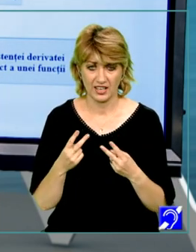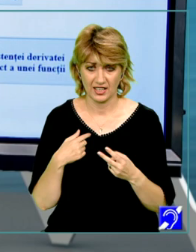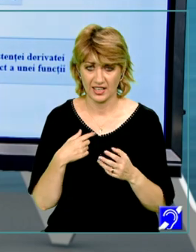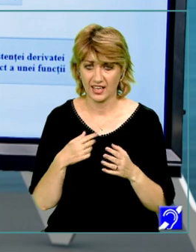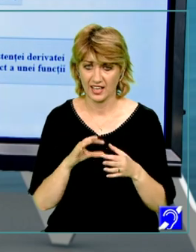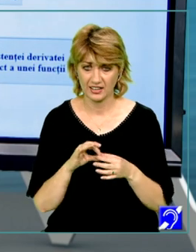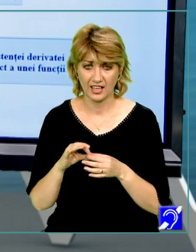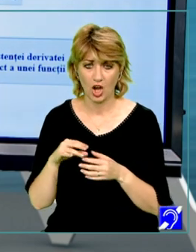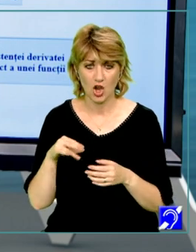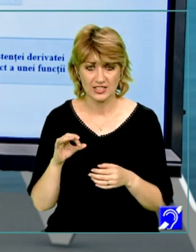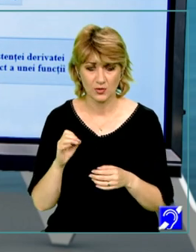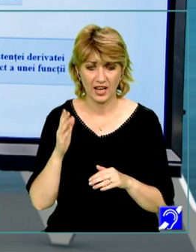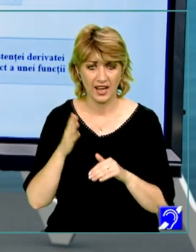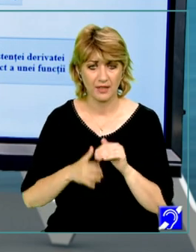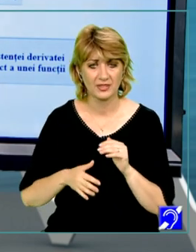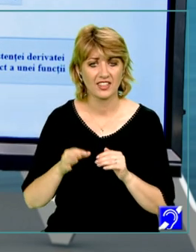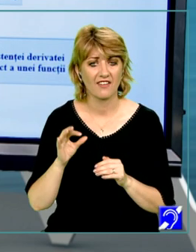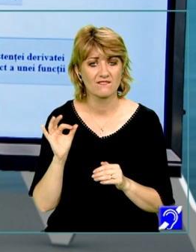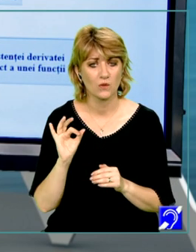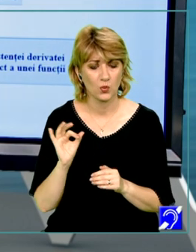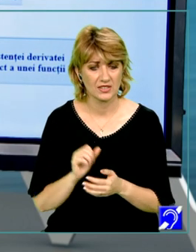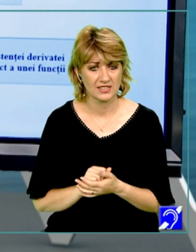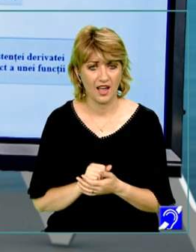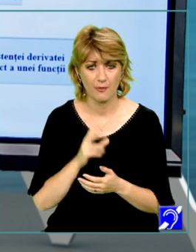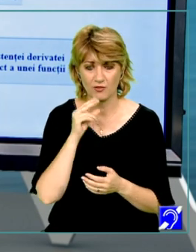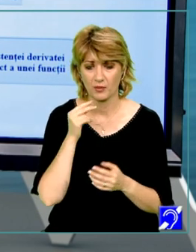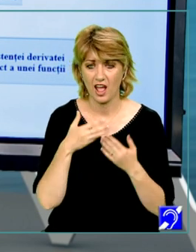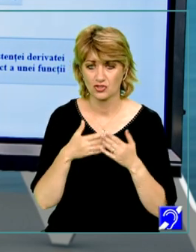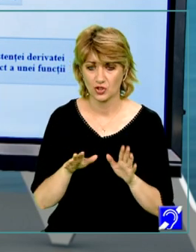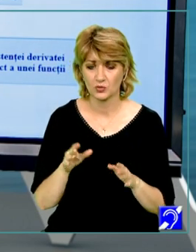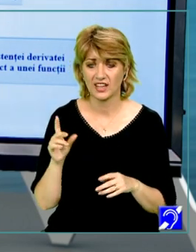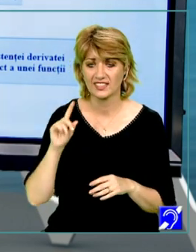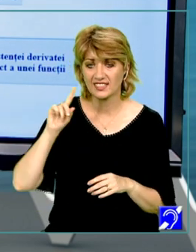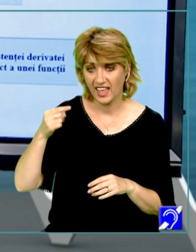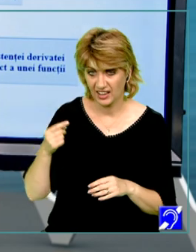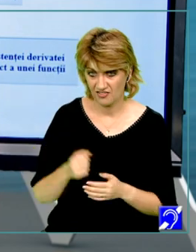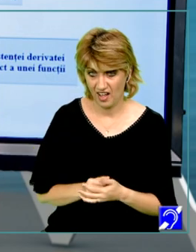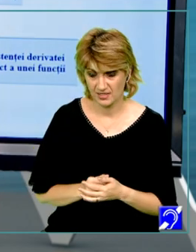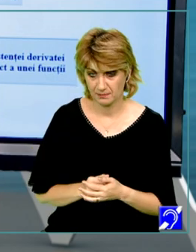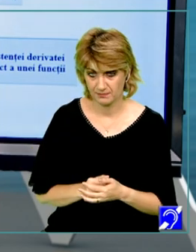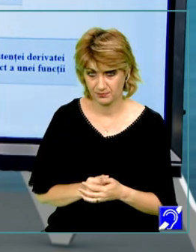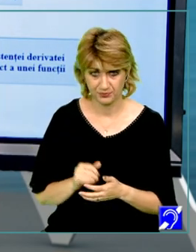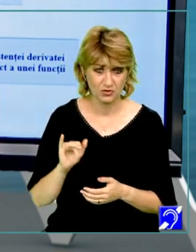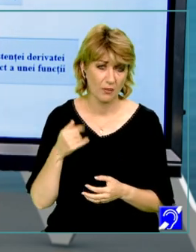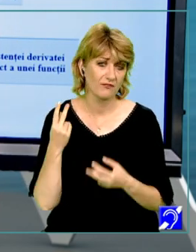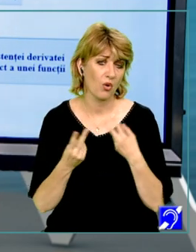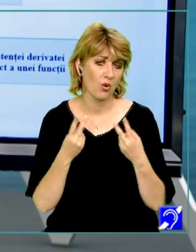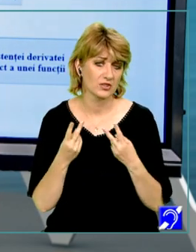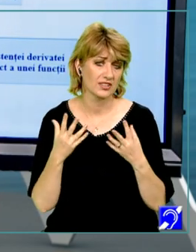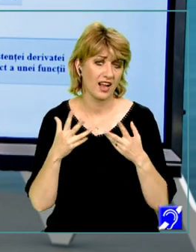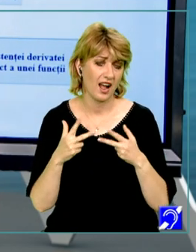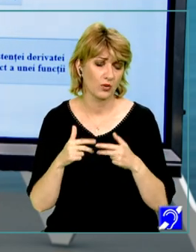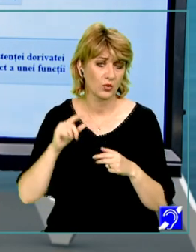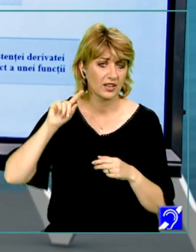referire este noțiunea de limită de funcții. Am vorbit la început de derivate și am folosit în calculul